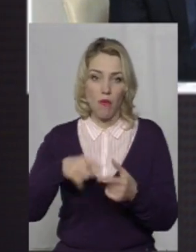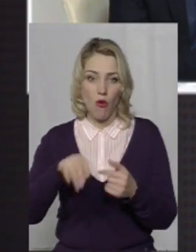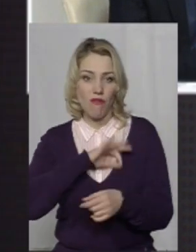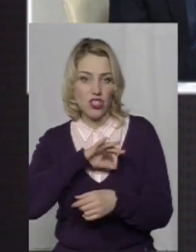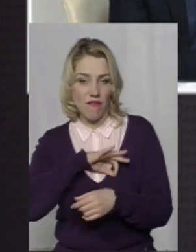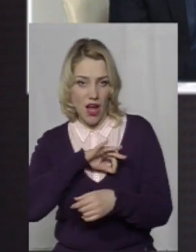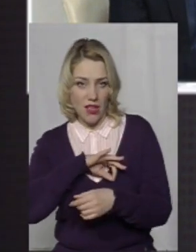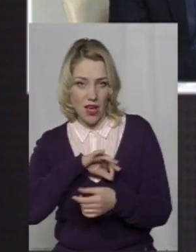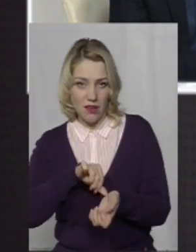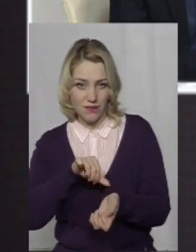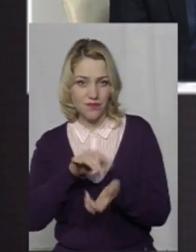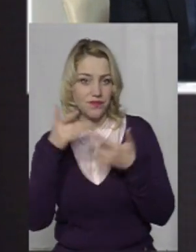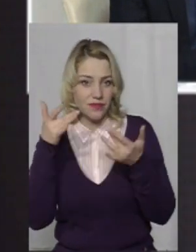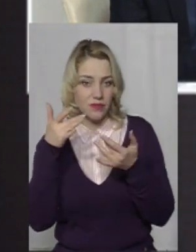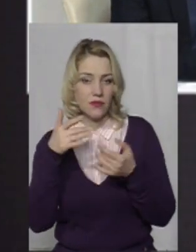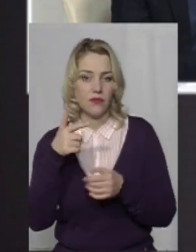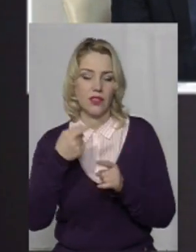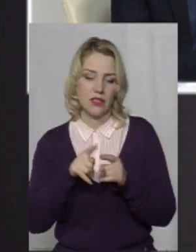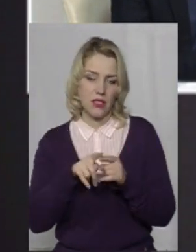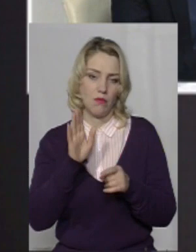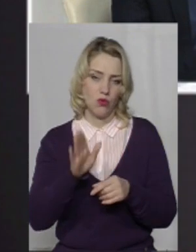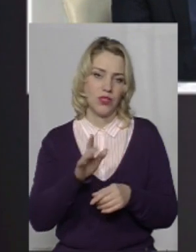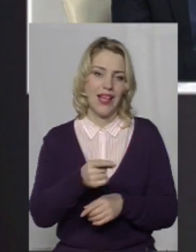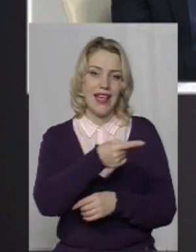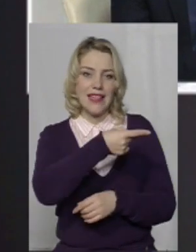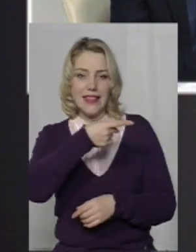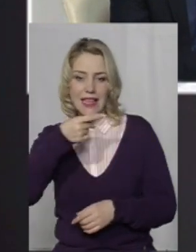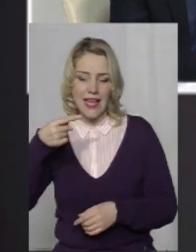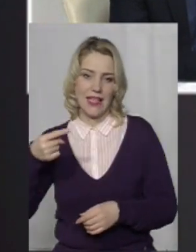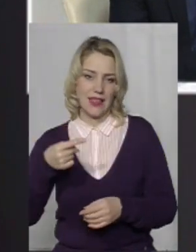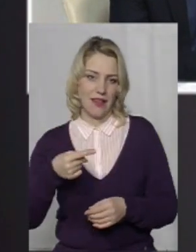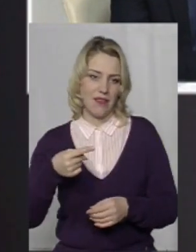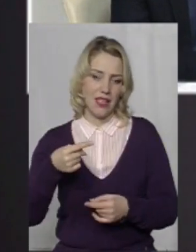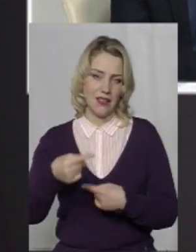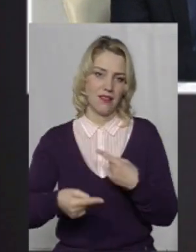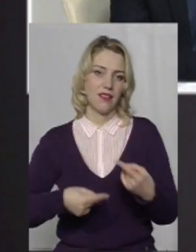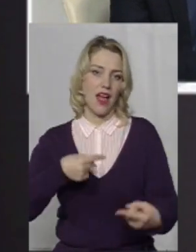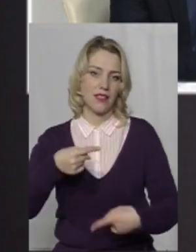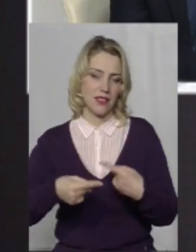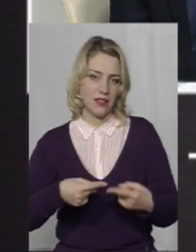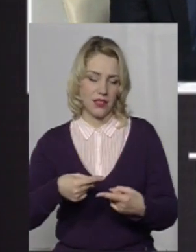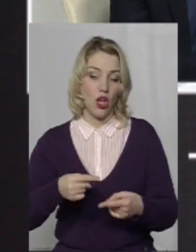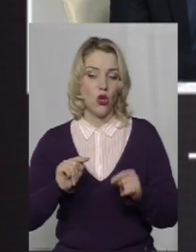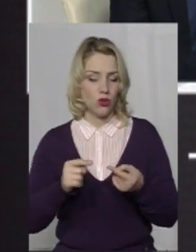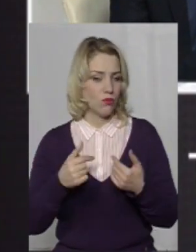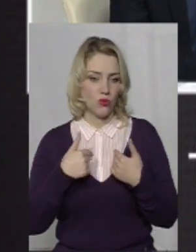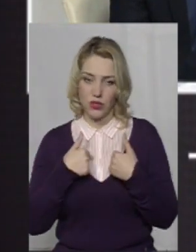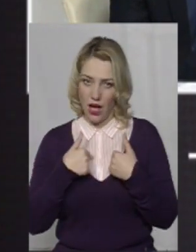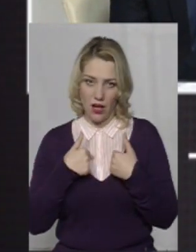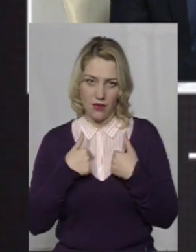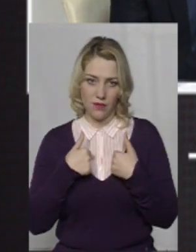носити негативні наслідки. Тому я,